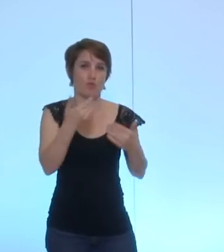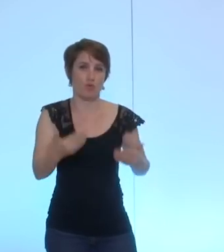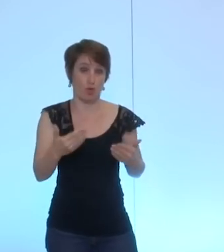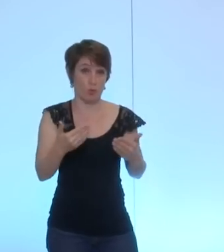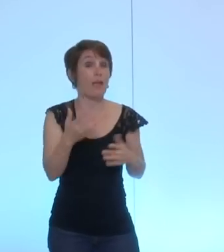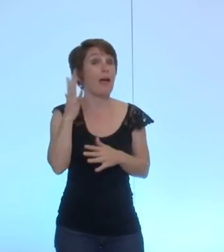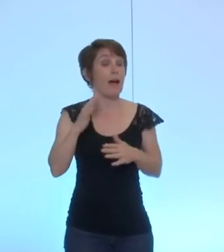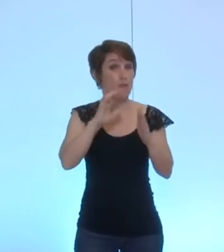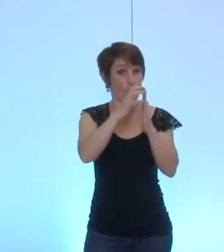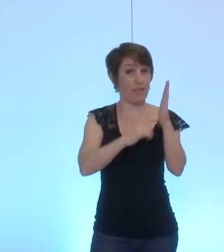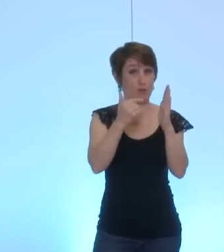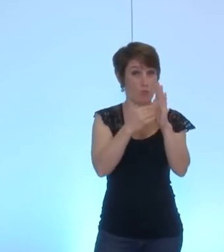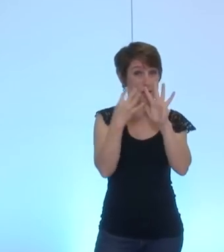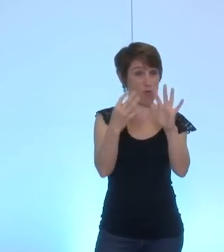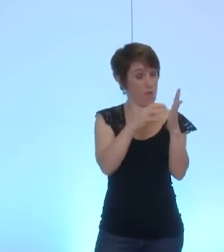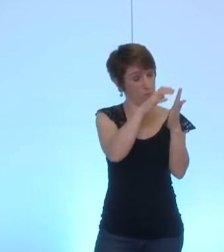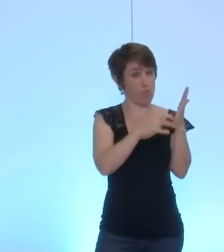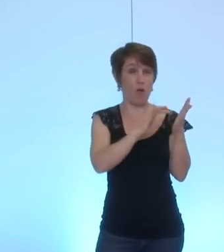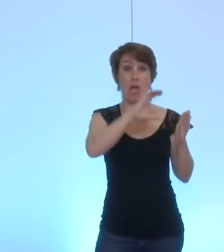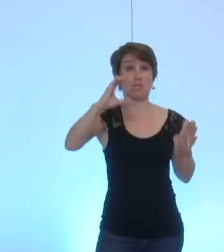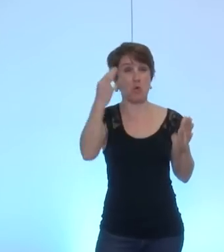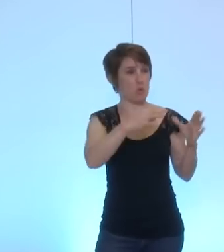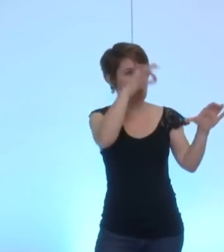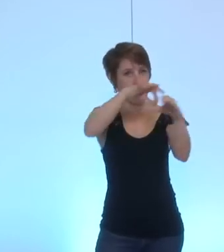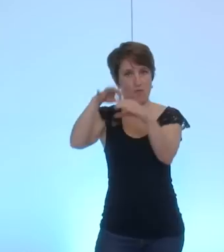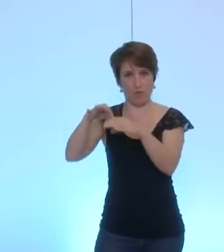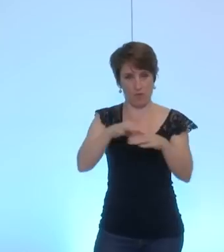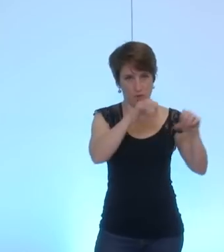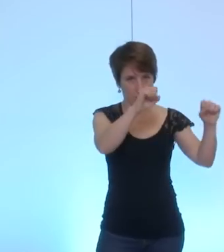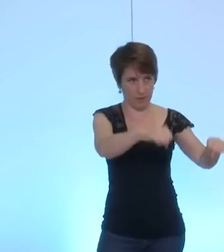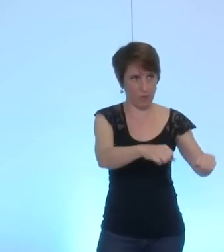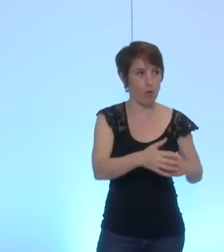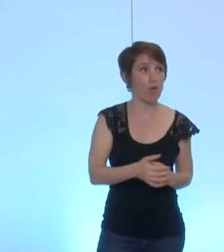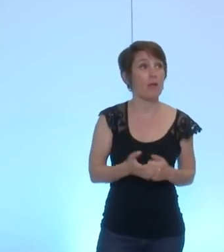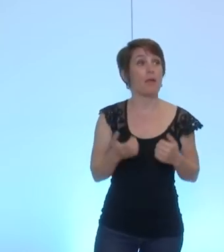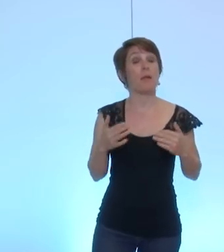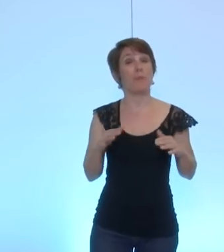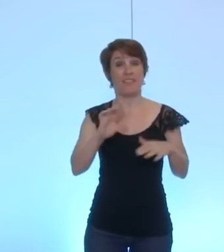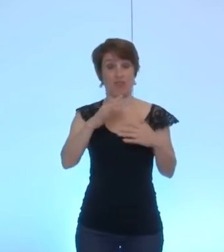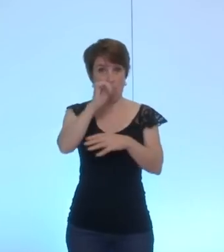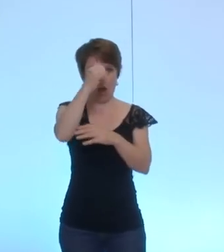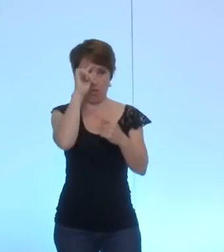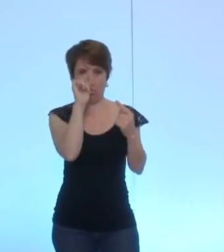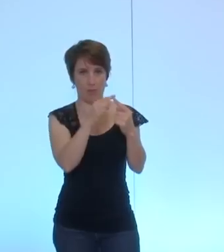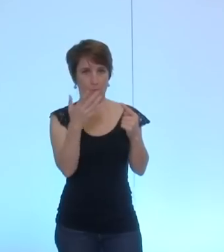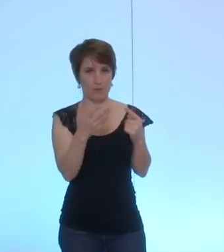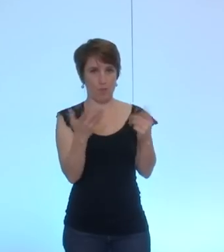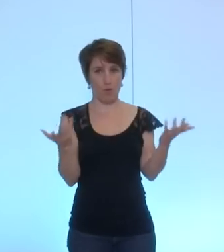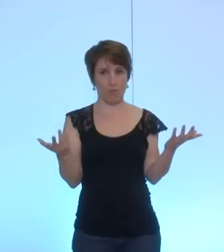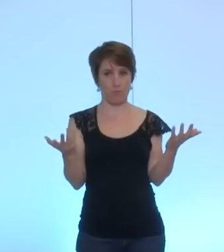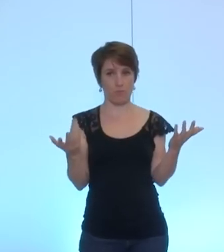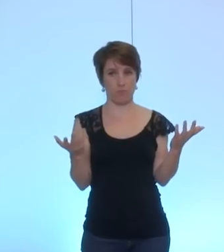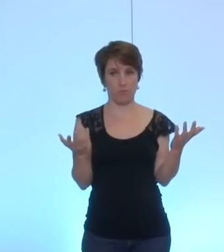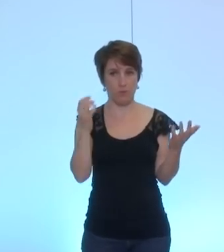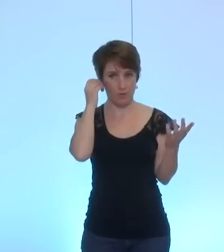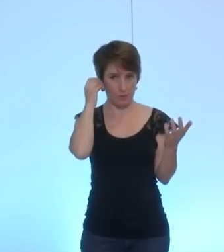elle diffère déjà par un point aucune mention dans la délibération de ce soir sur notre modeste